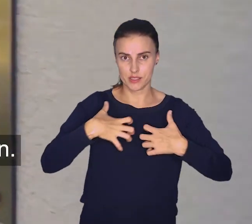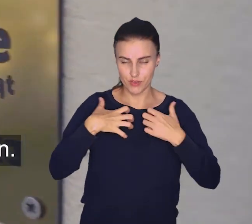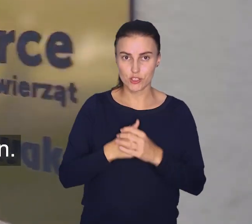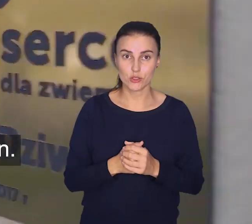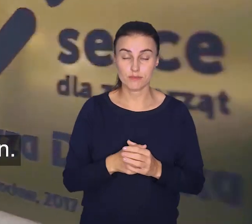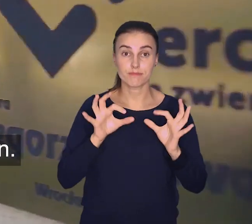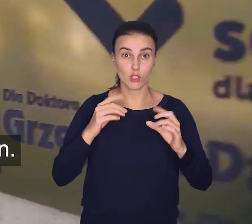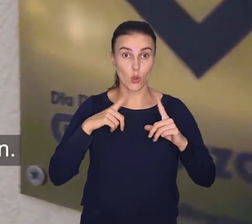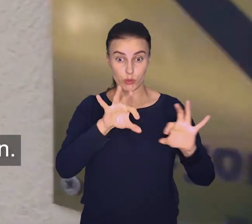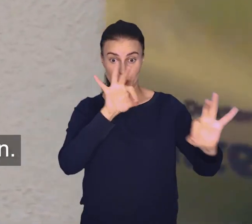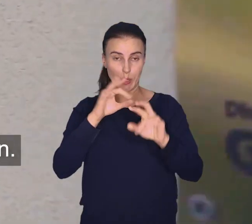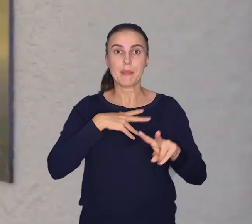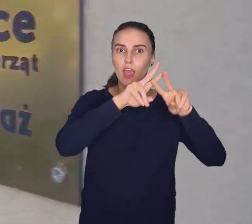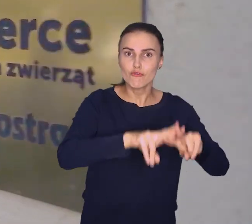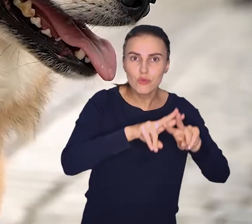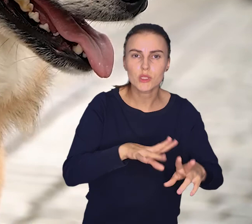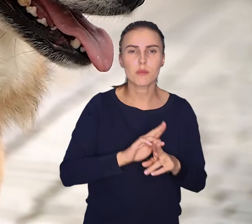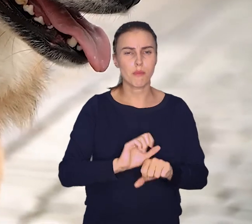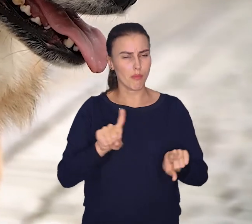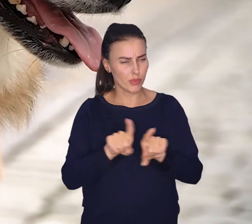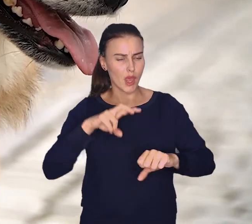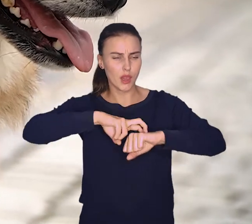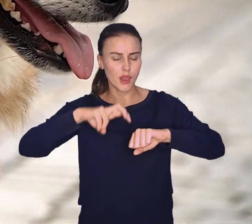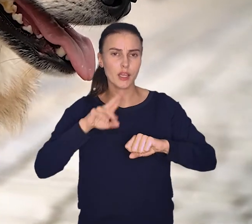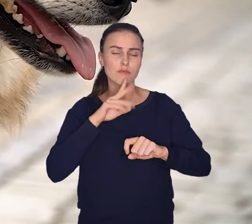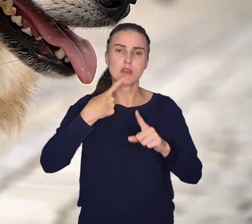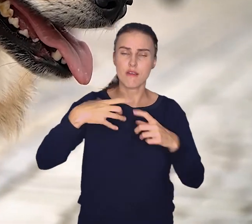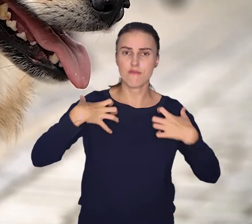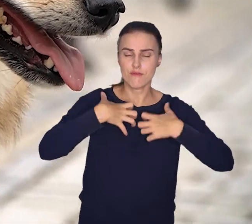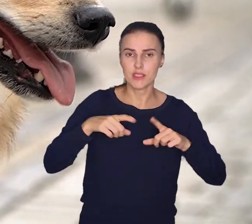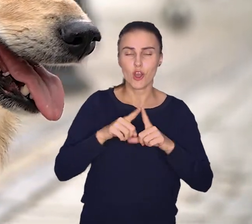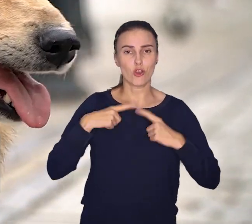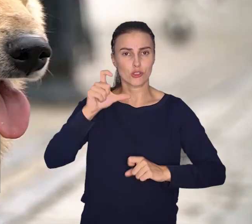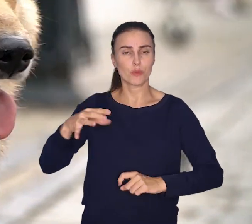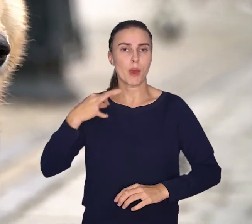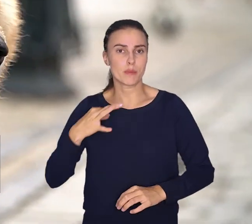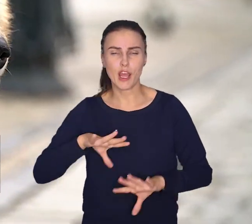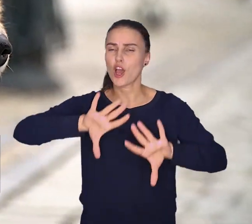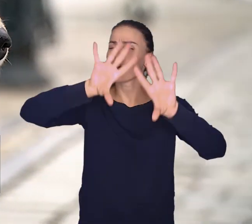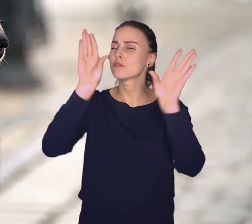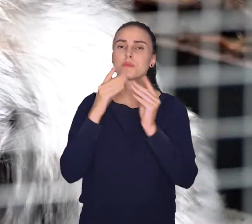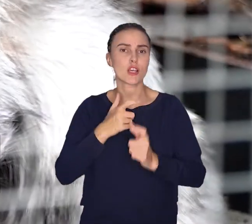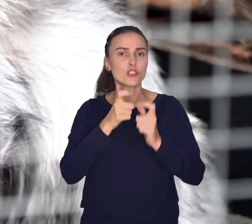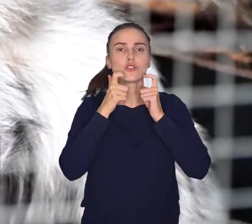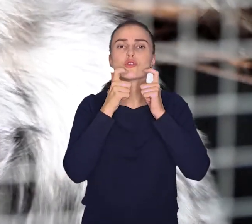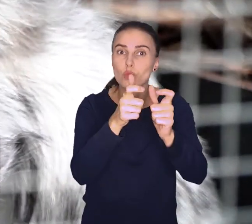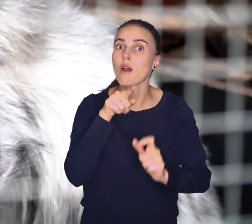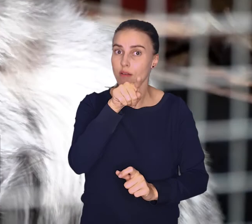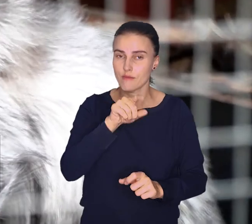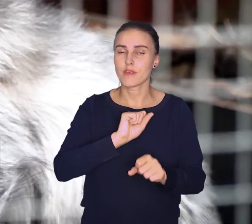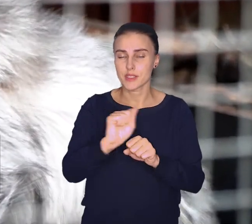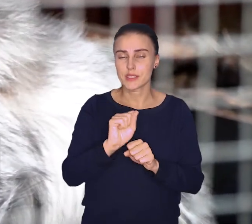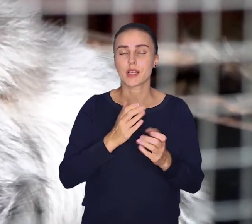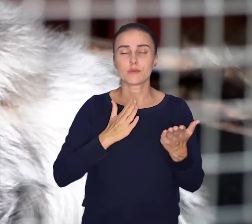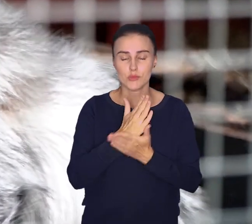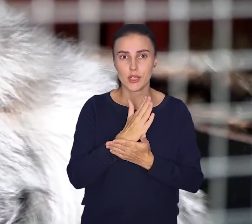dotychczasowych laureatów są m.in. fundacje, lekarze weterynarii czy osoby prywatne. Wszystkie zostały zgłoszone do tego wyróżnienia